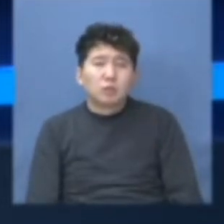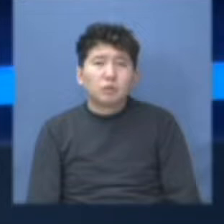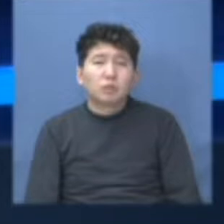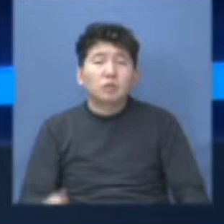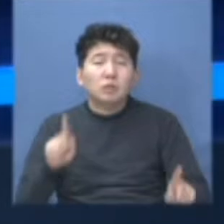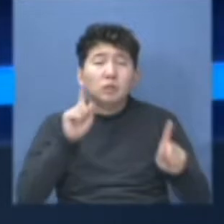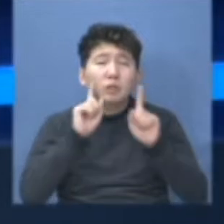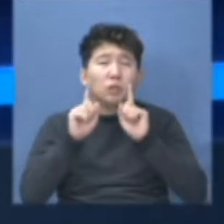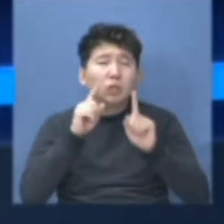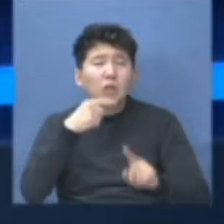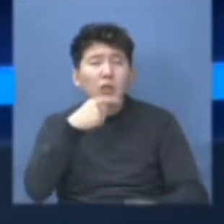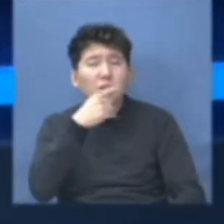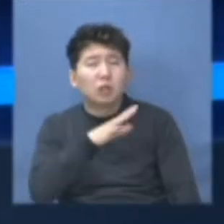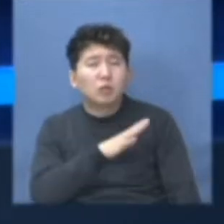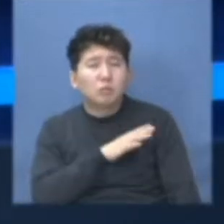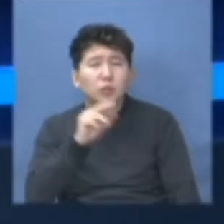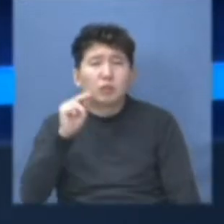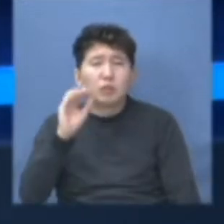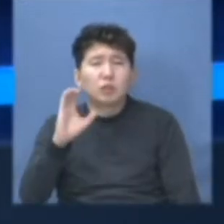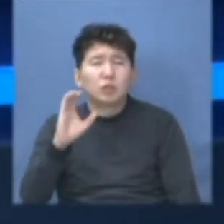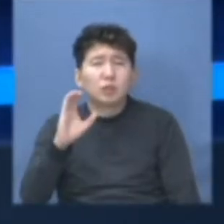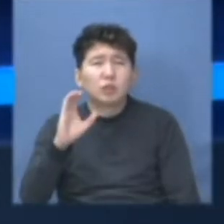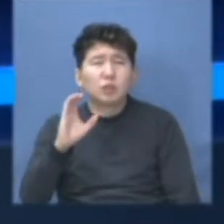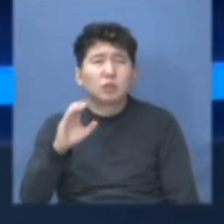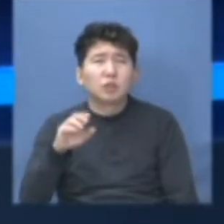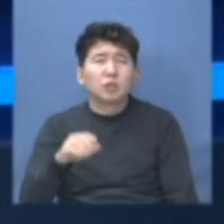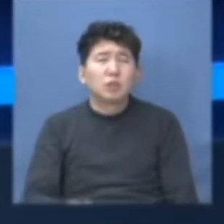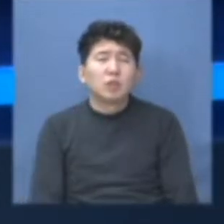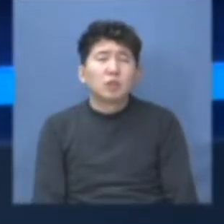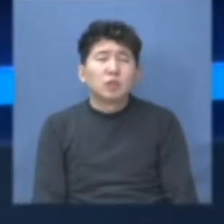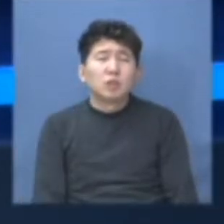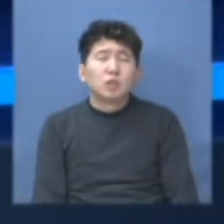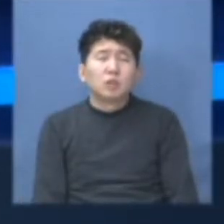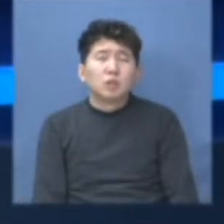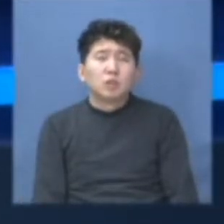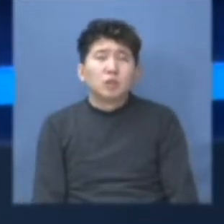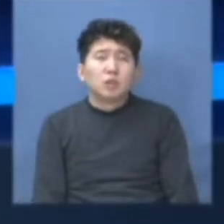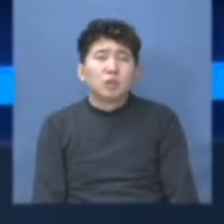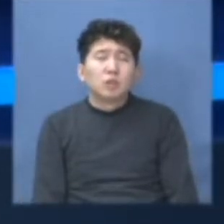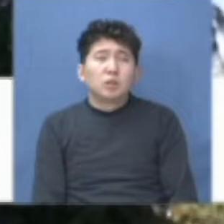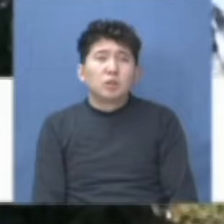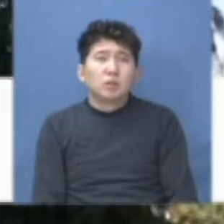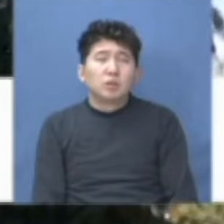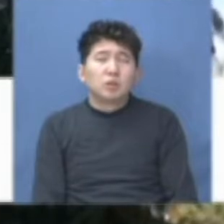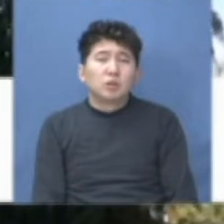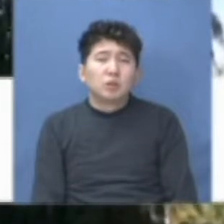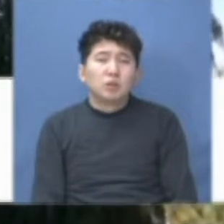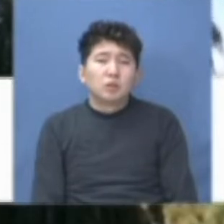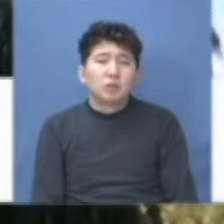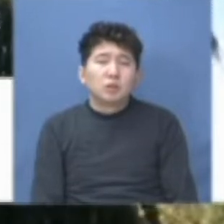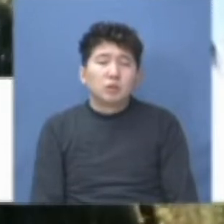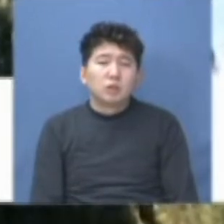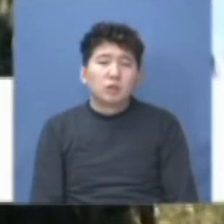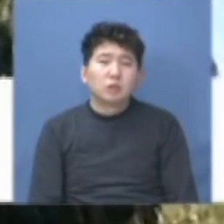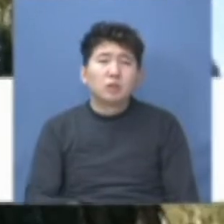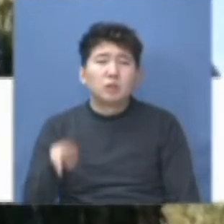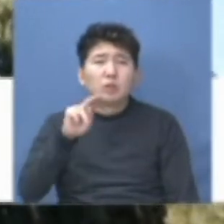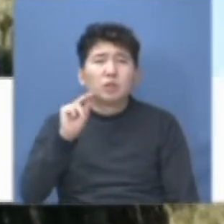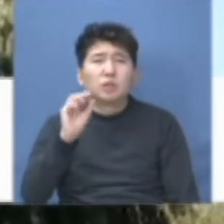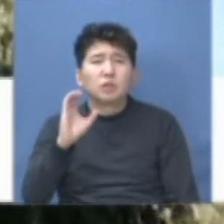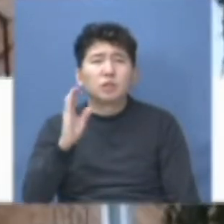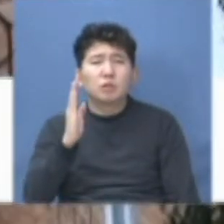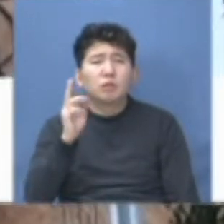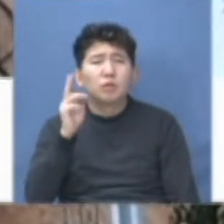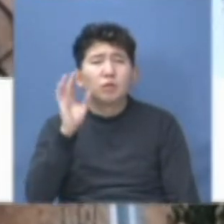барысында өңірдің төтінші жағдайлар департаменті қызметкерлер мәлімдеді. Облыстық төтінші жағдайлар департаменті